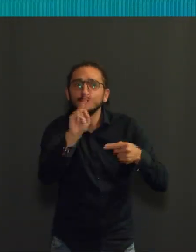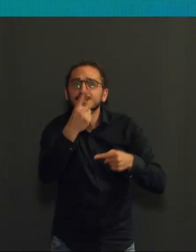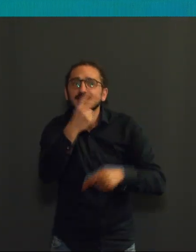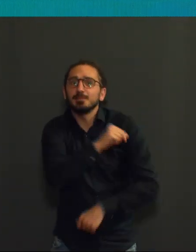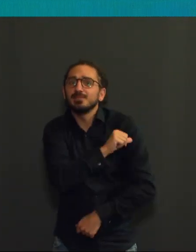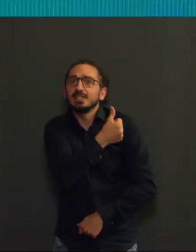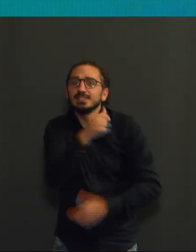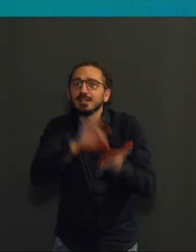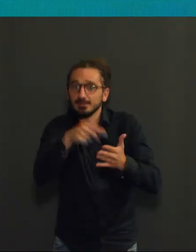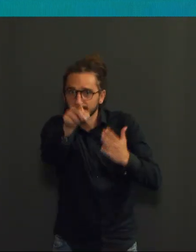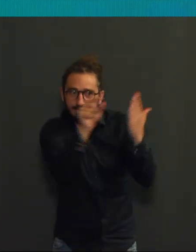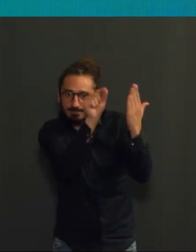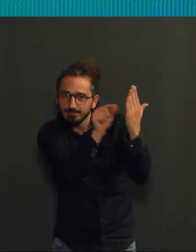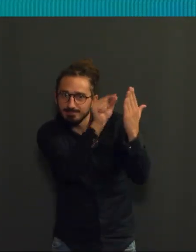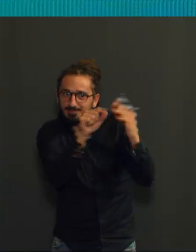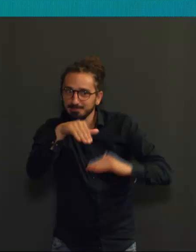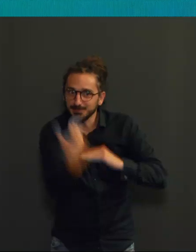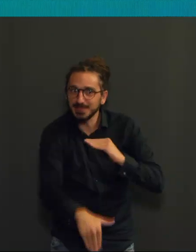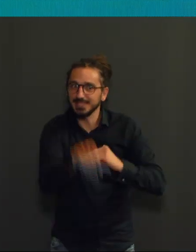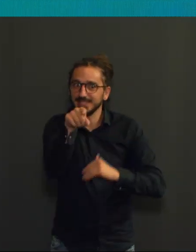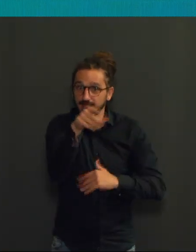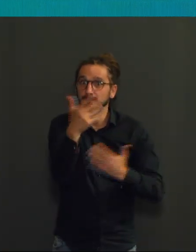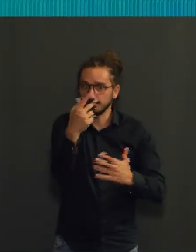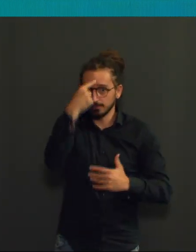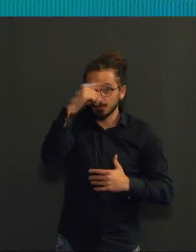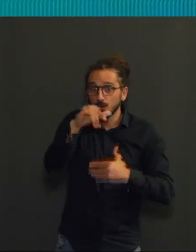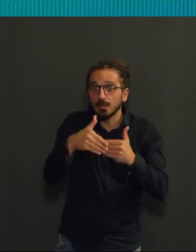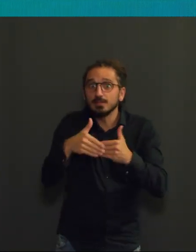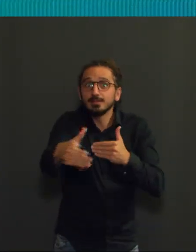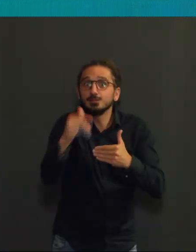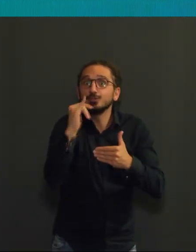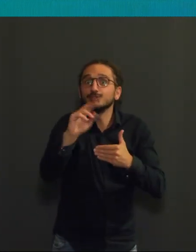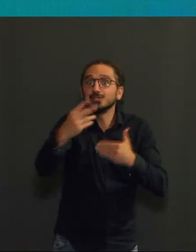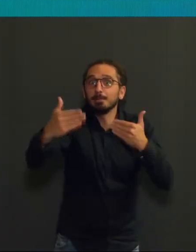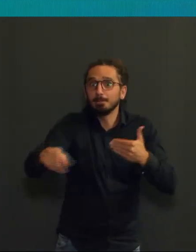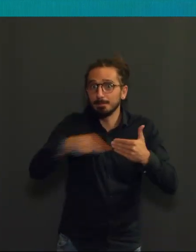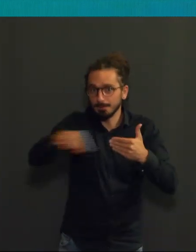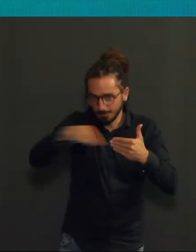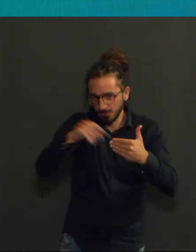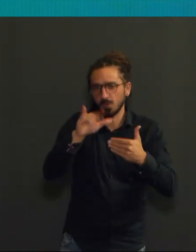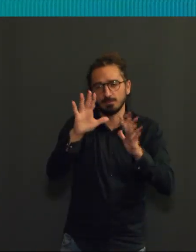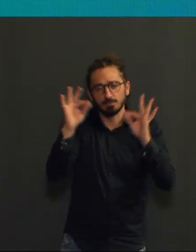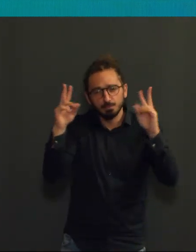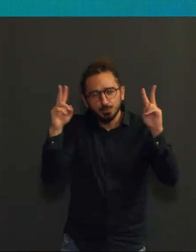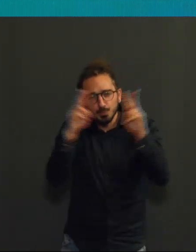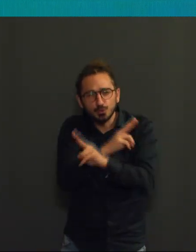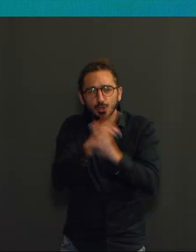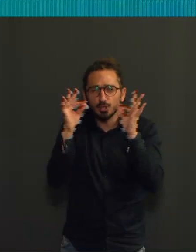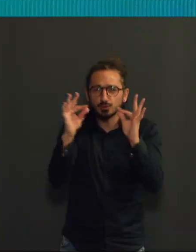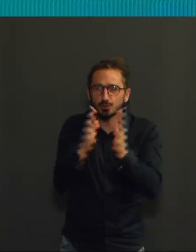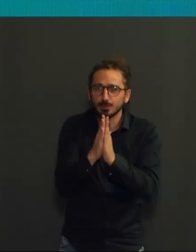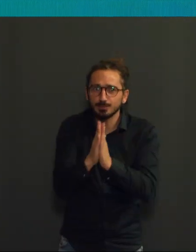restez prudent. Si nous vous invitons à la prudence, nous vous remercions encore